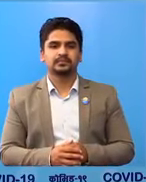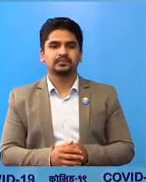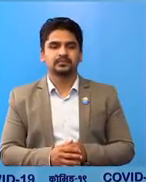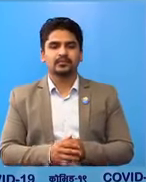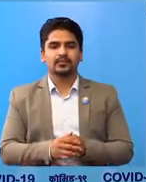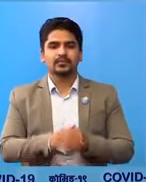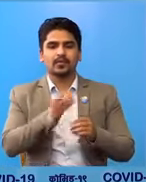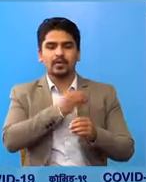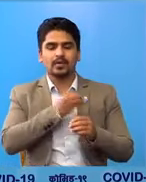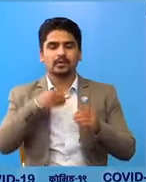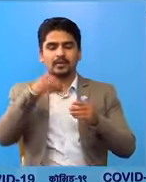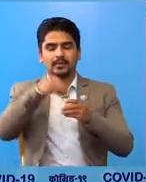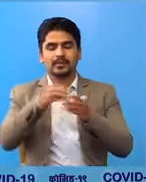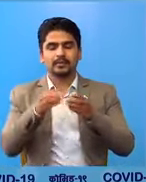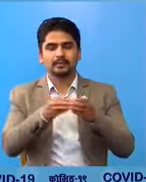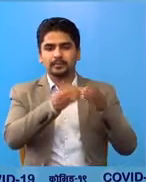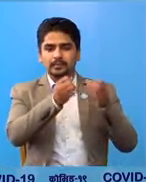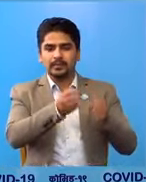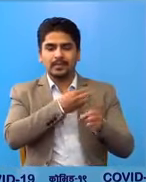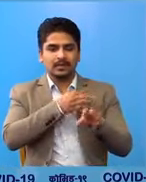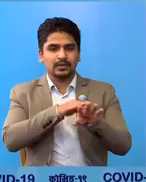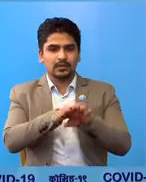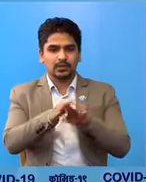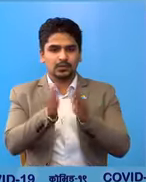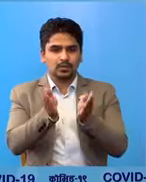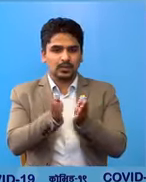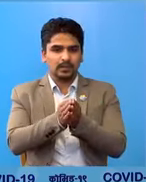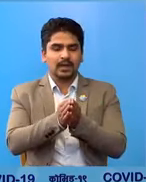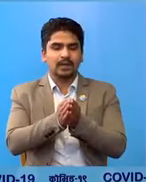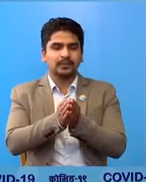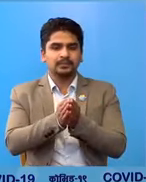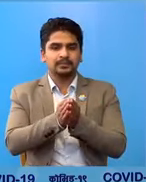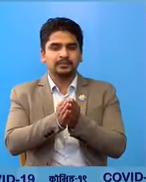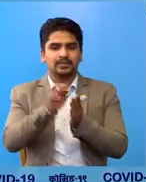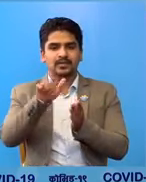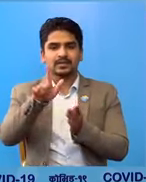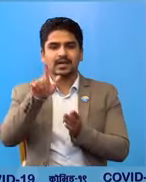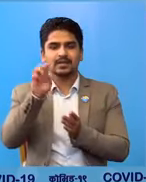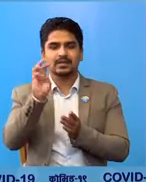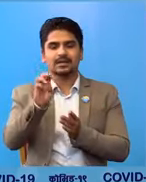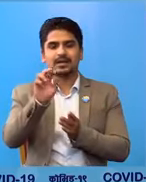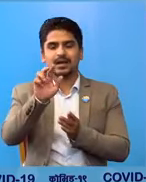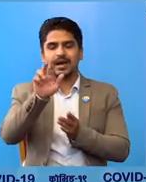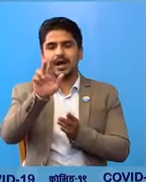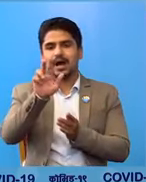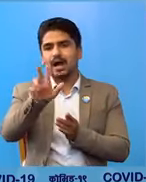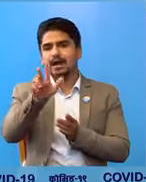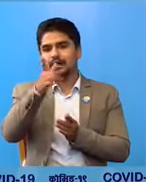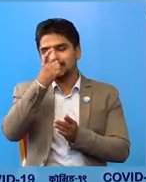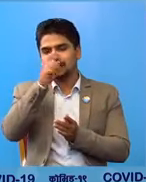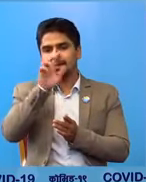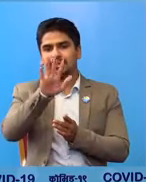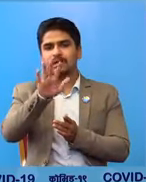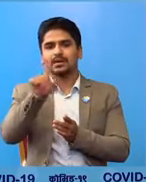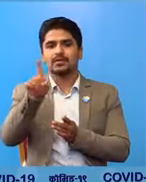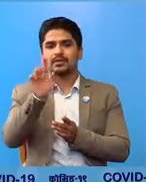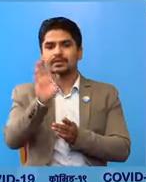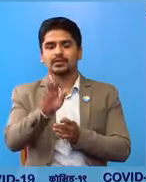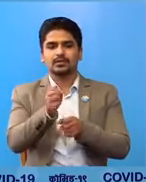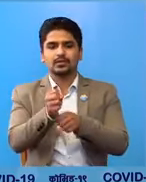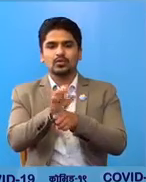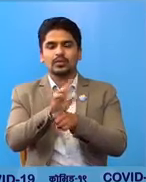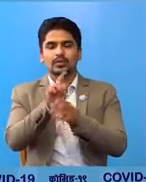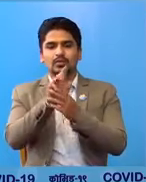आइसोलेशन मा रहेका बेक्ति अरुको संख्या जम्मा 7,081 चोविड